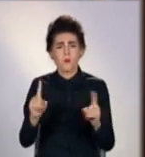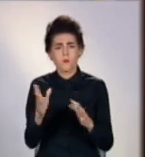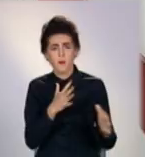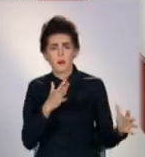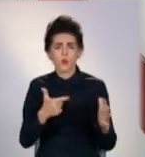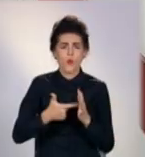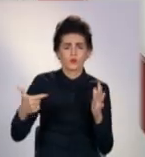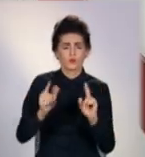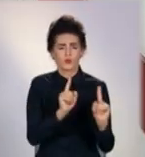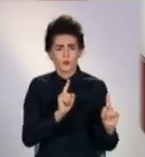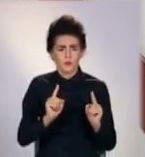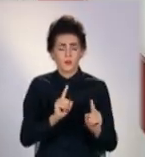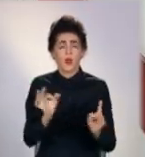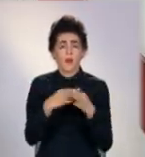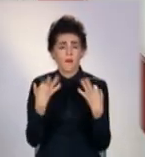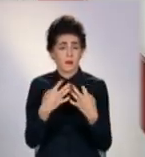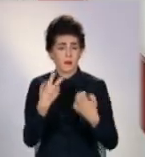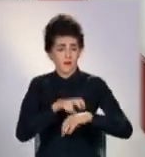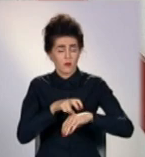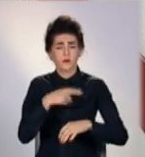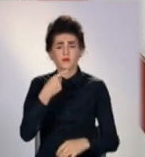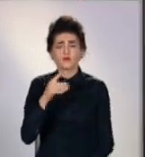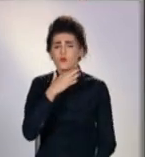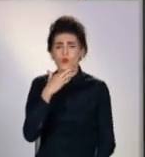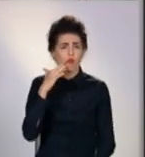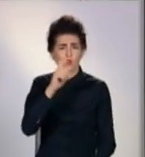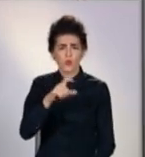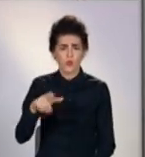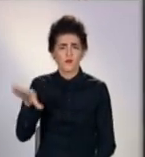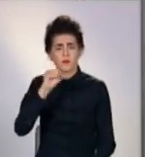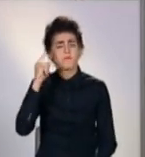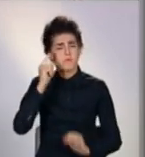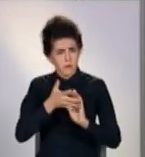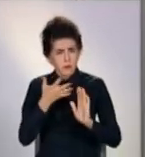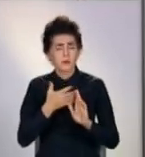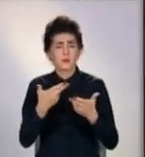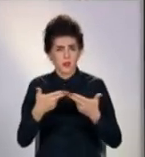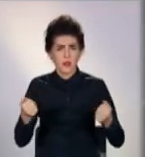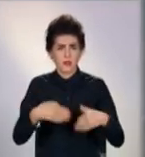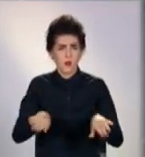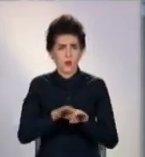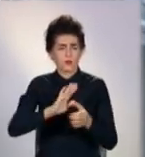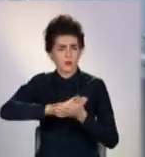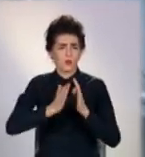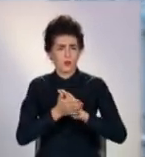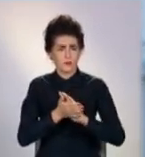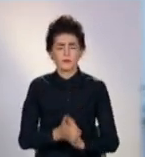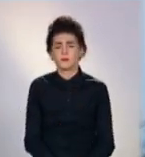обостритися. Як розповідають медики, більшість пацієнтів із розумінням ставляться до такої ситуації.